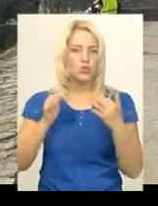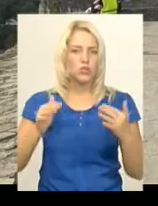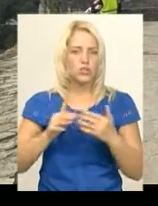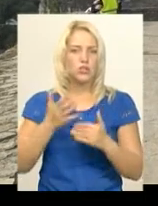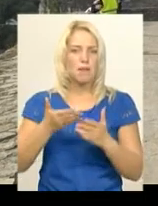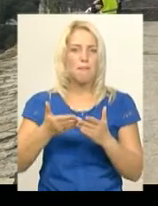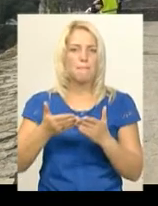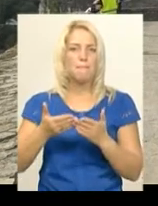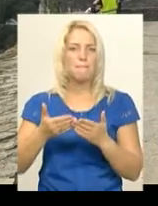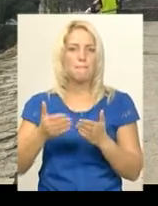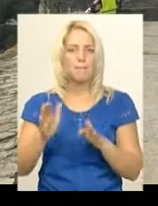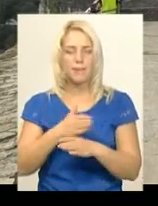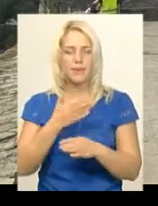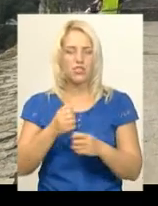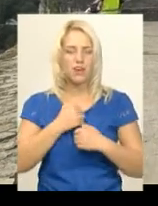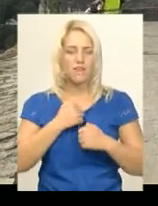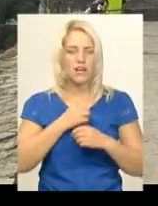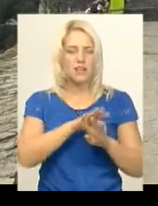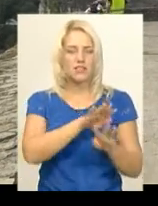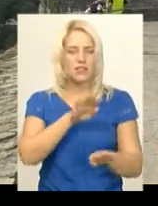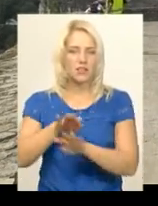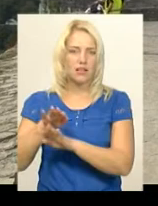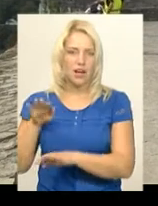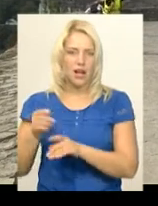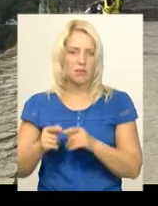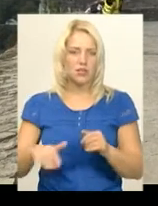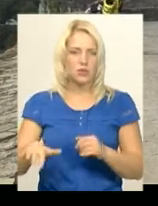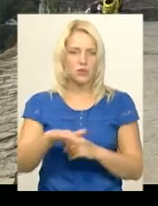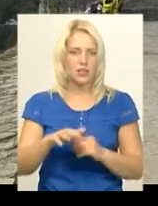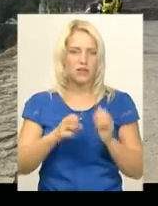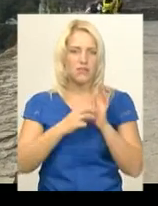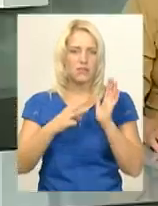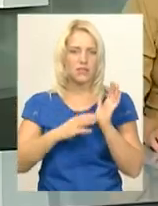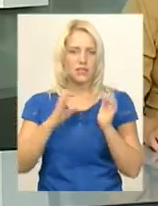на цьому терені в першій половині XVII століття».